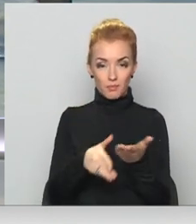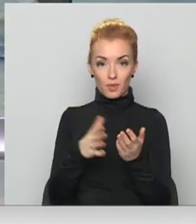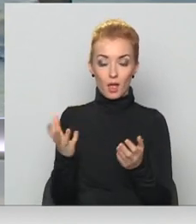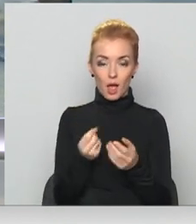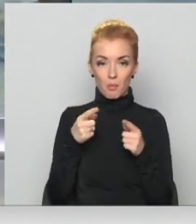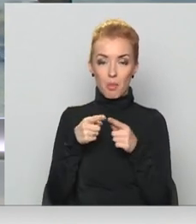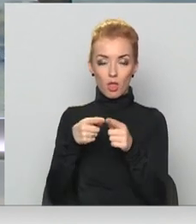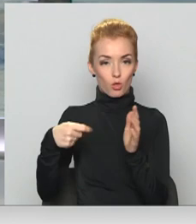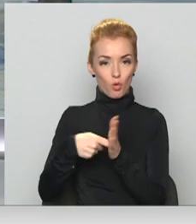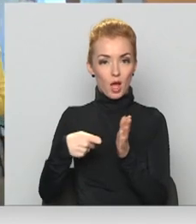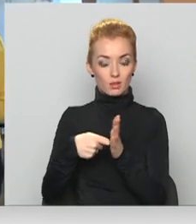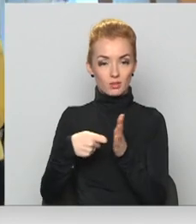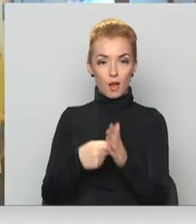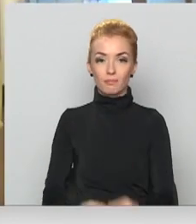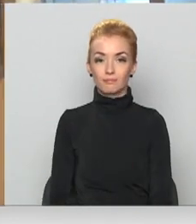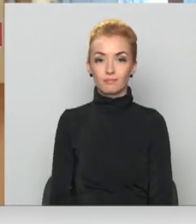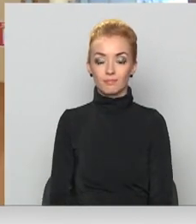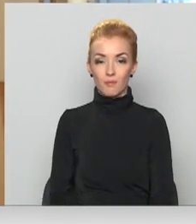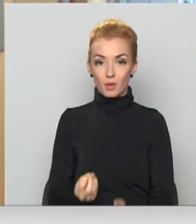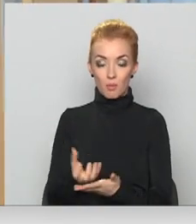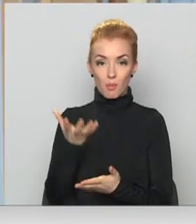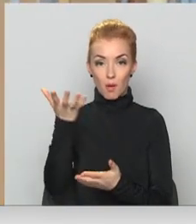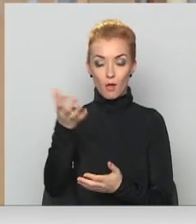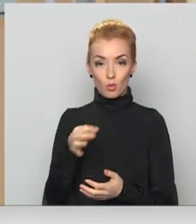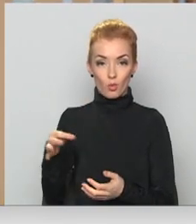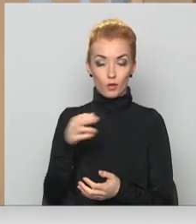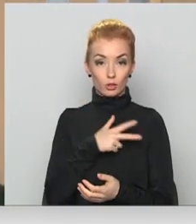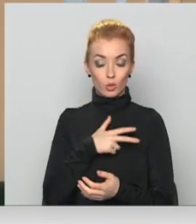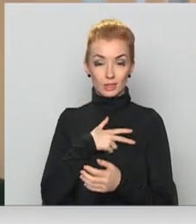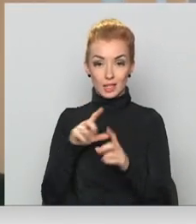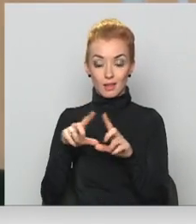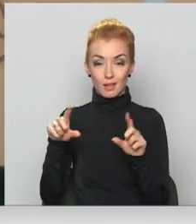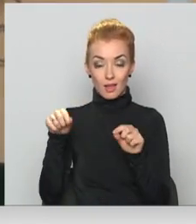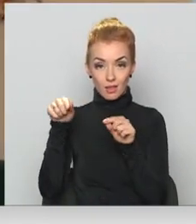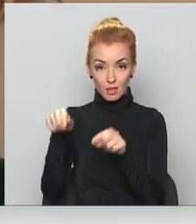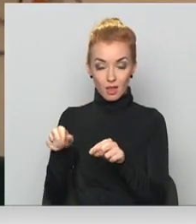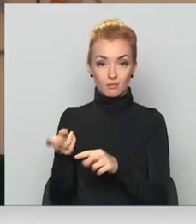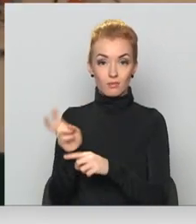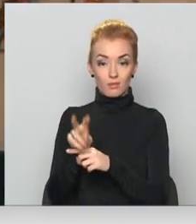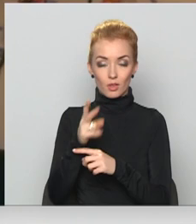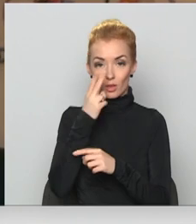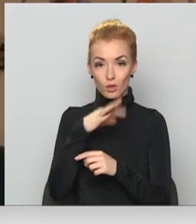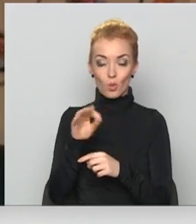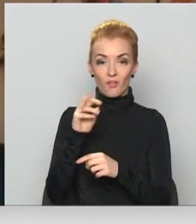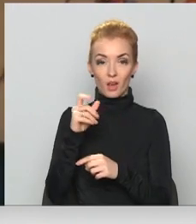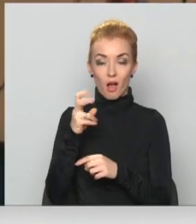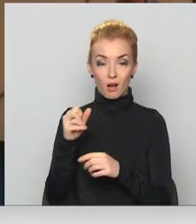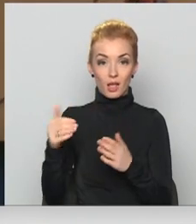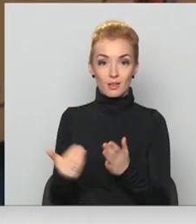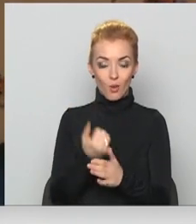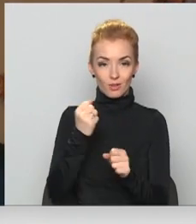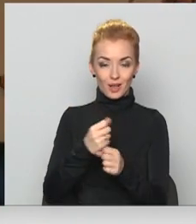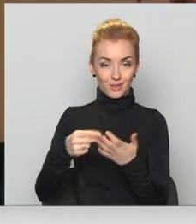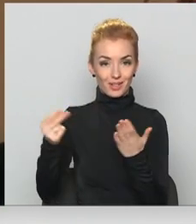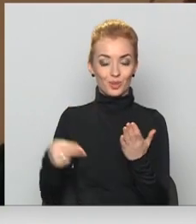mērķdotācijām. Balva novada sociālā dienesta telpās ierodas darbinieces no Viļa, kas ir noslēgta jaunos darba